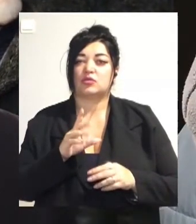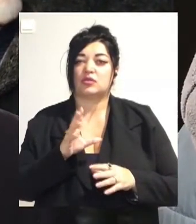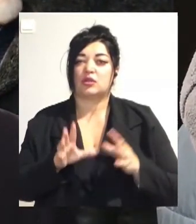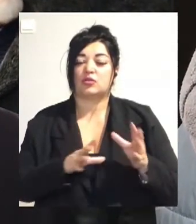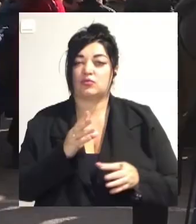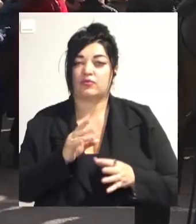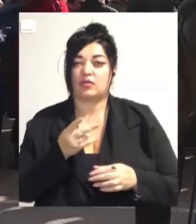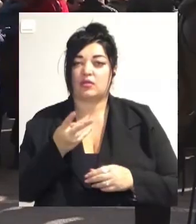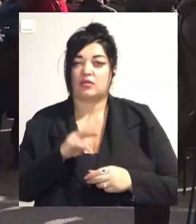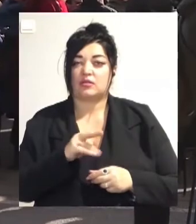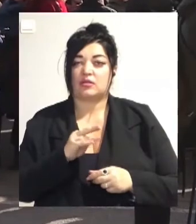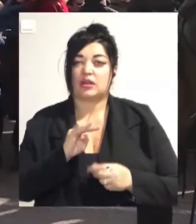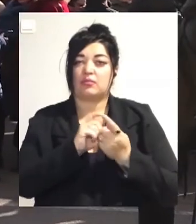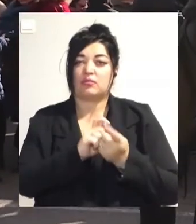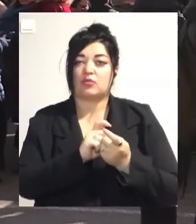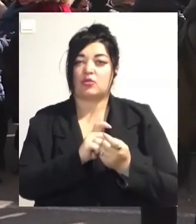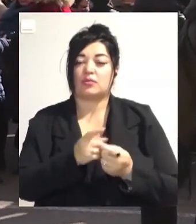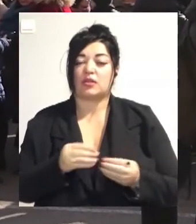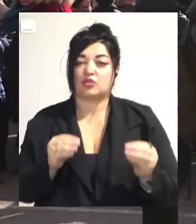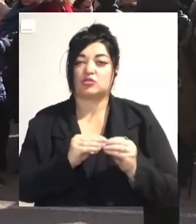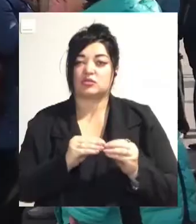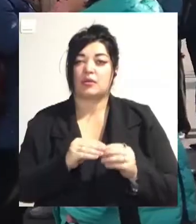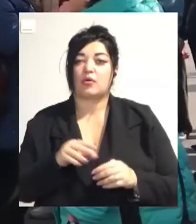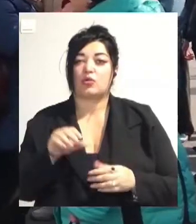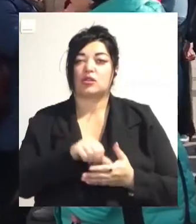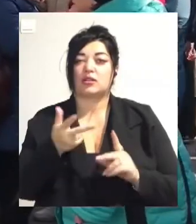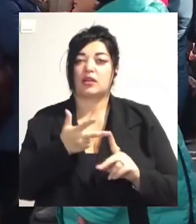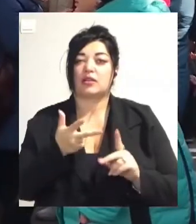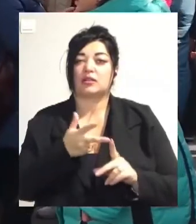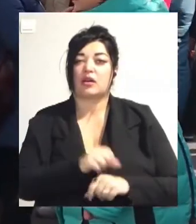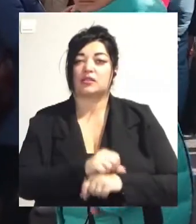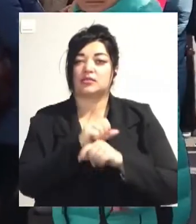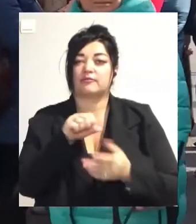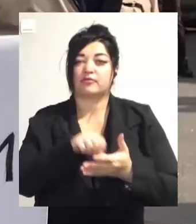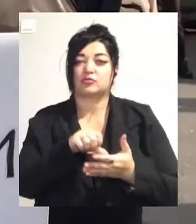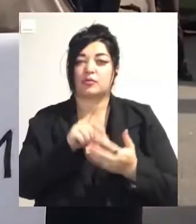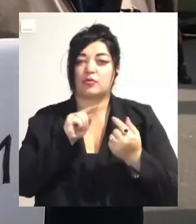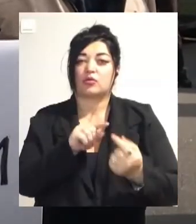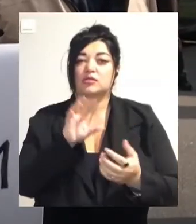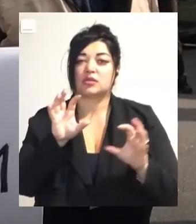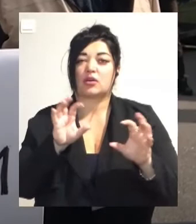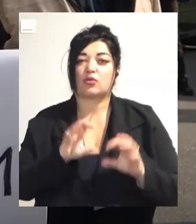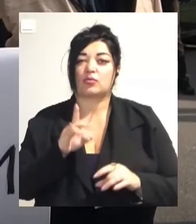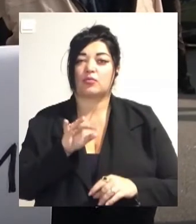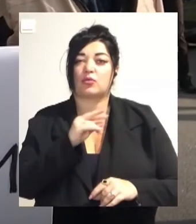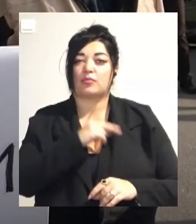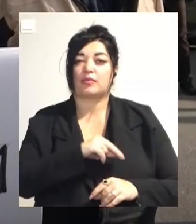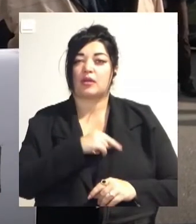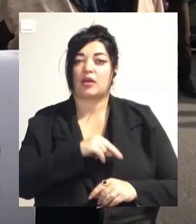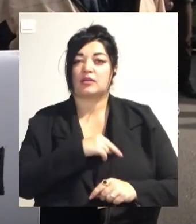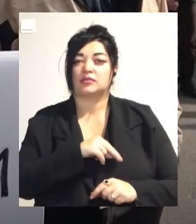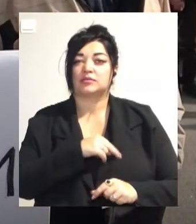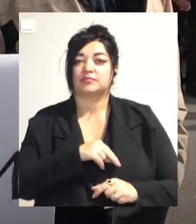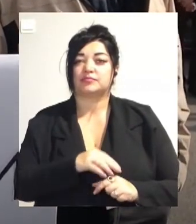боротьба з хижаками. Учасники третьої акції виступили проти нового закону про працю. Протестуємо проти преступного